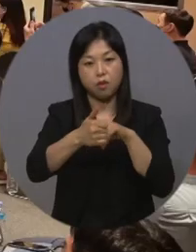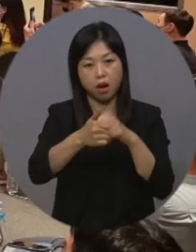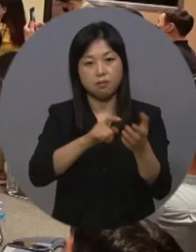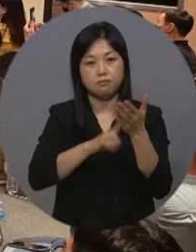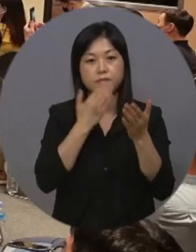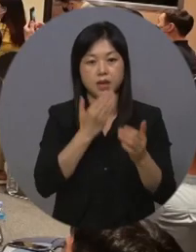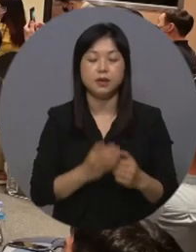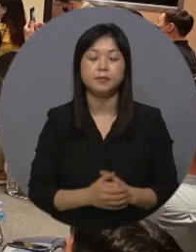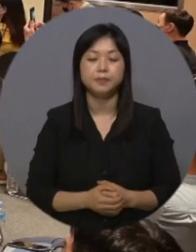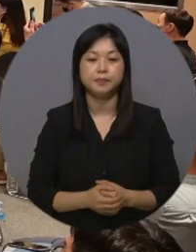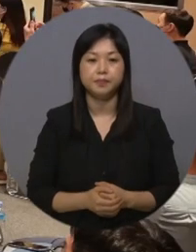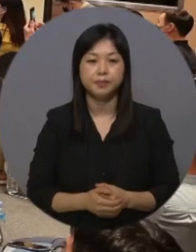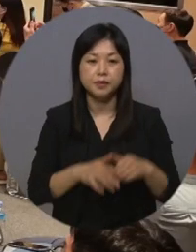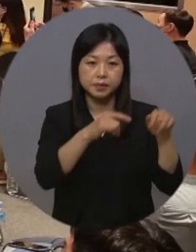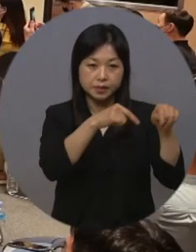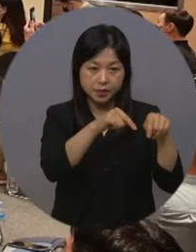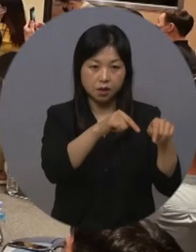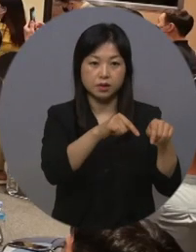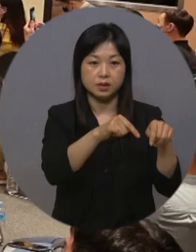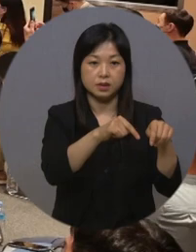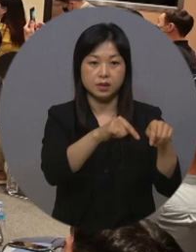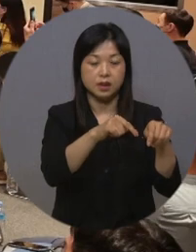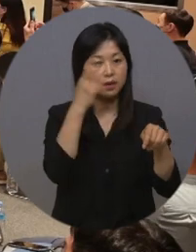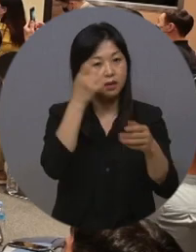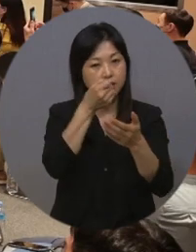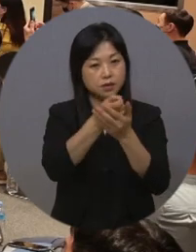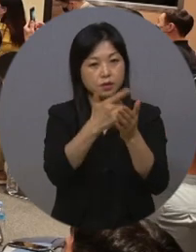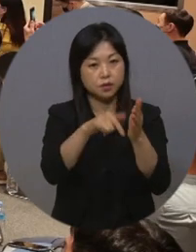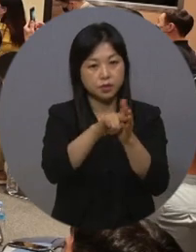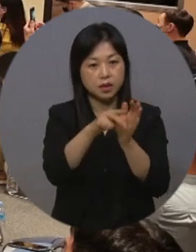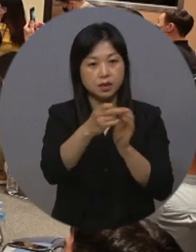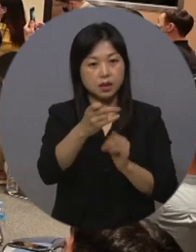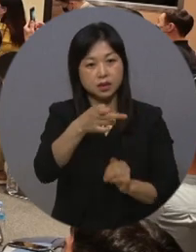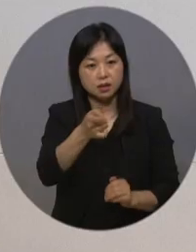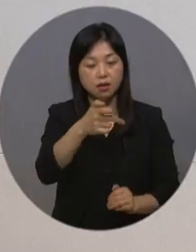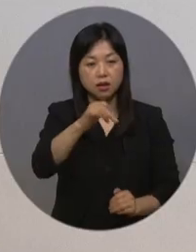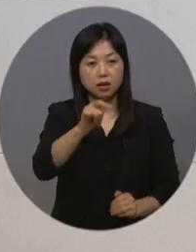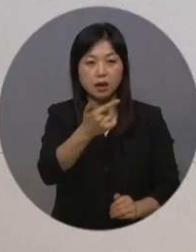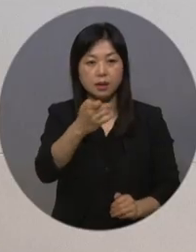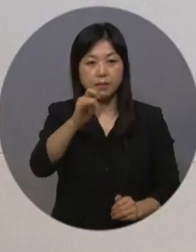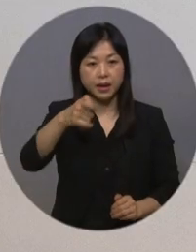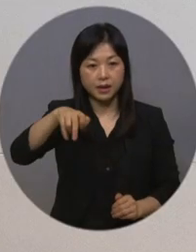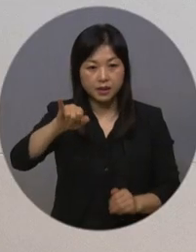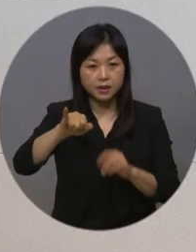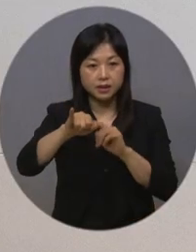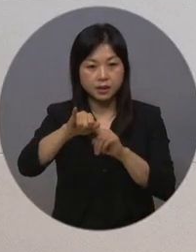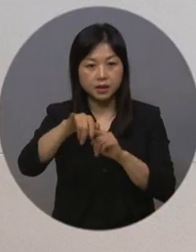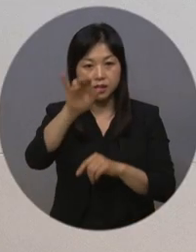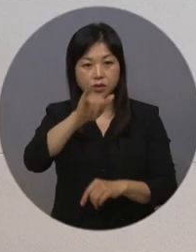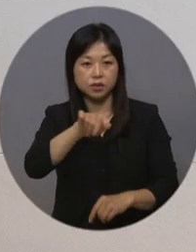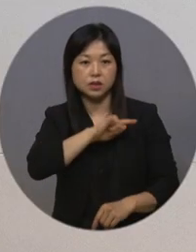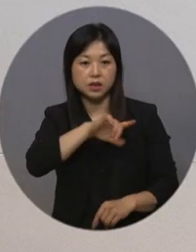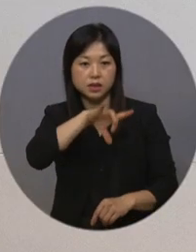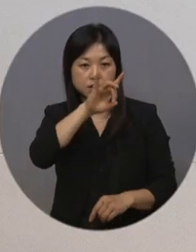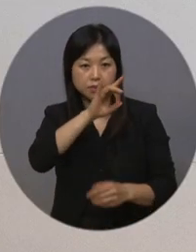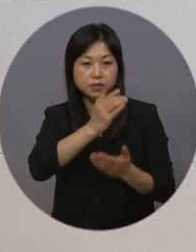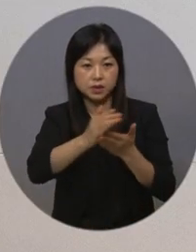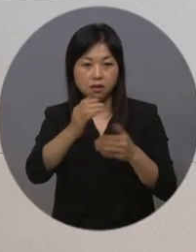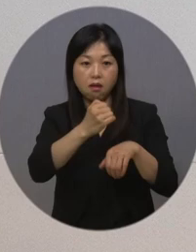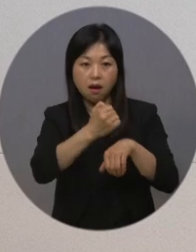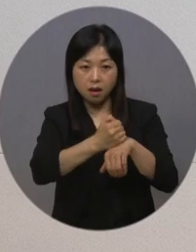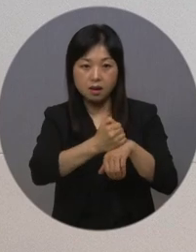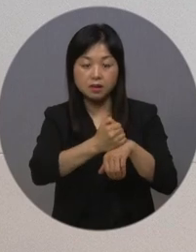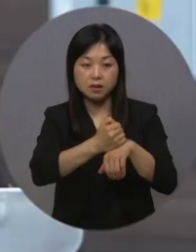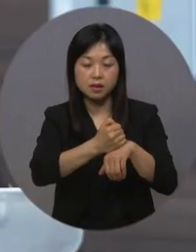정책 의사결정을 위한 데이터 칸막이 전국 최초 제거라는 정책으로 빅데이터팀